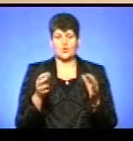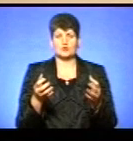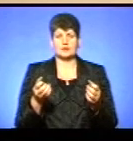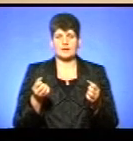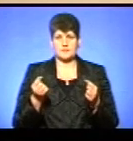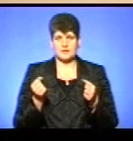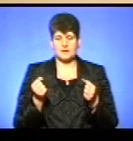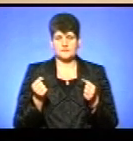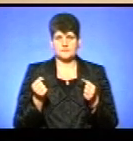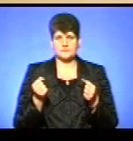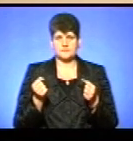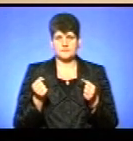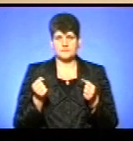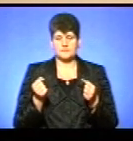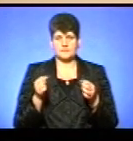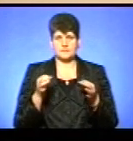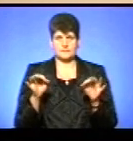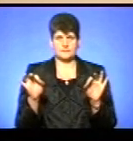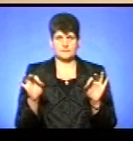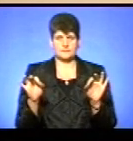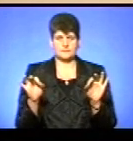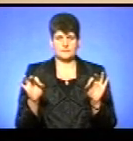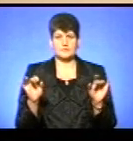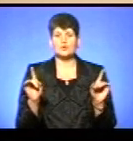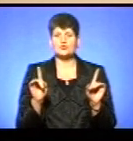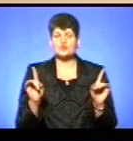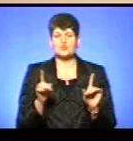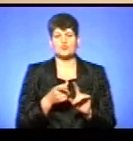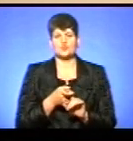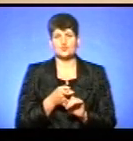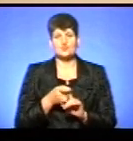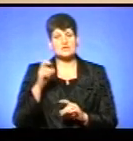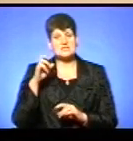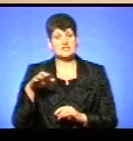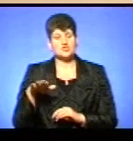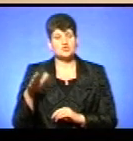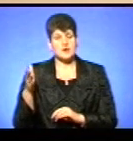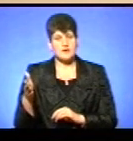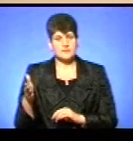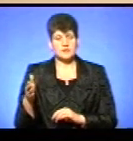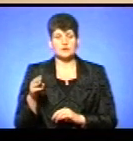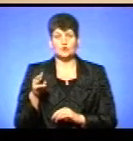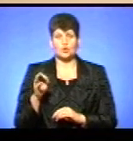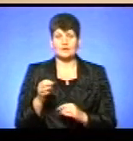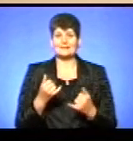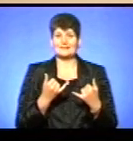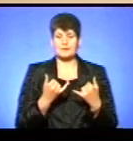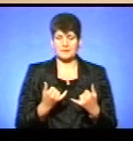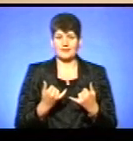автокефанії. Що стосується держави, то тепер